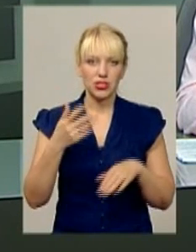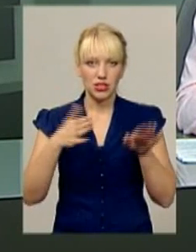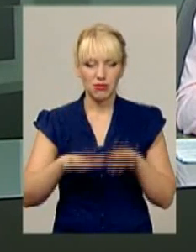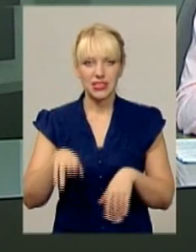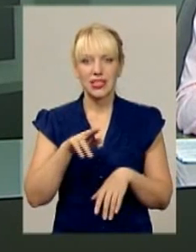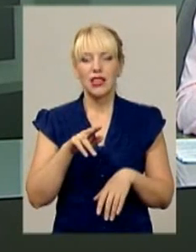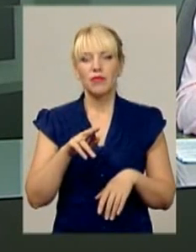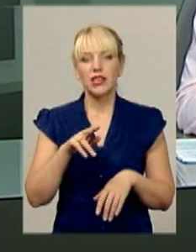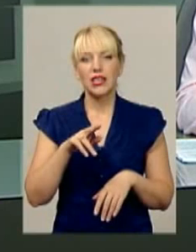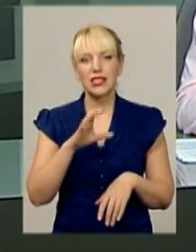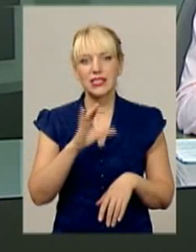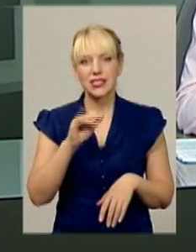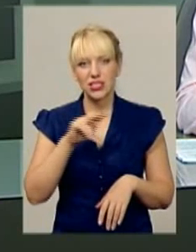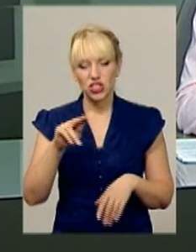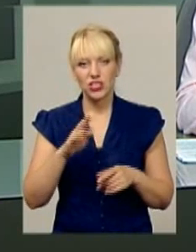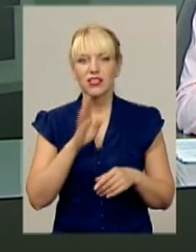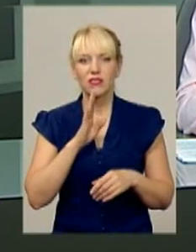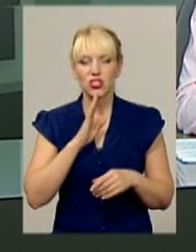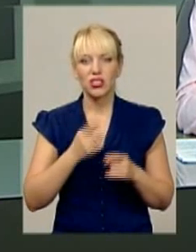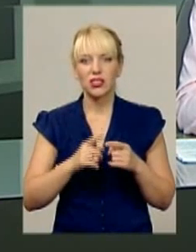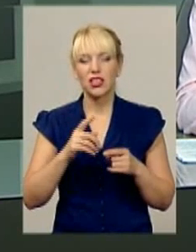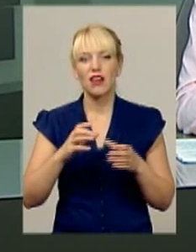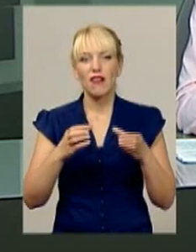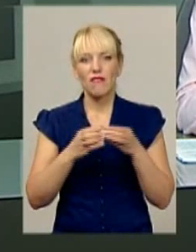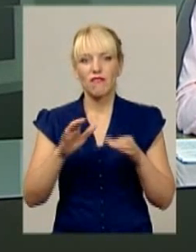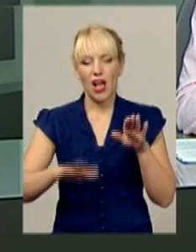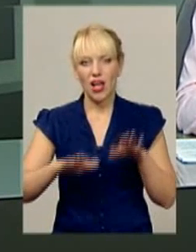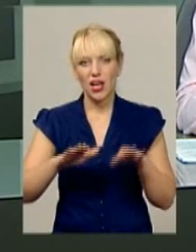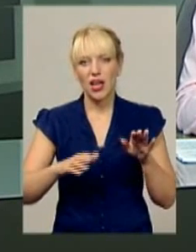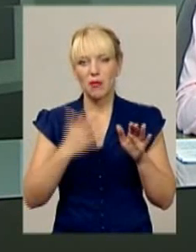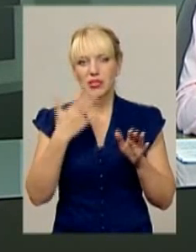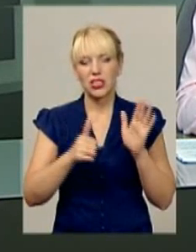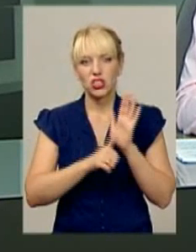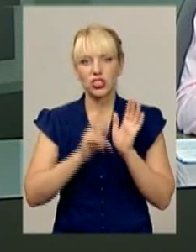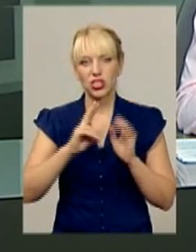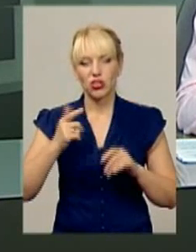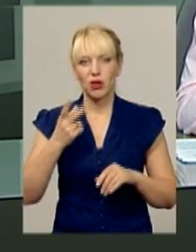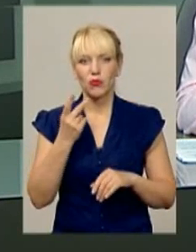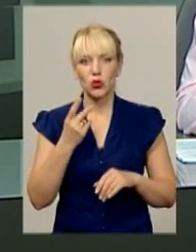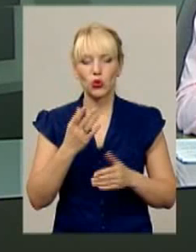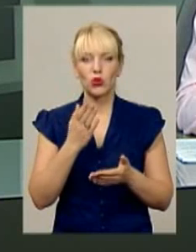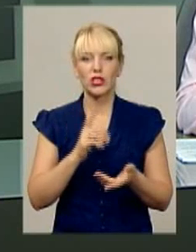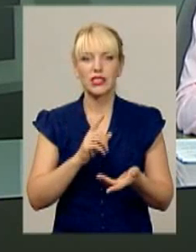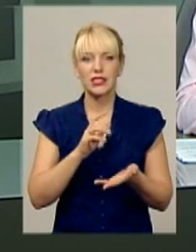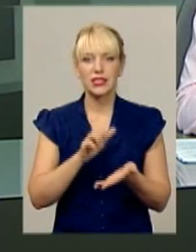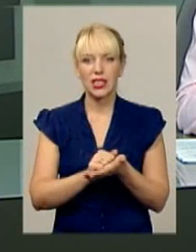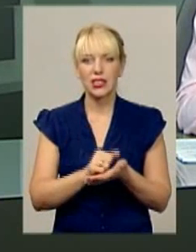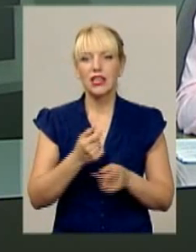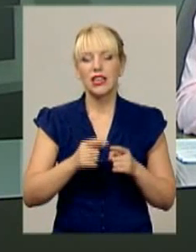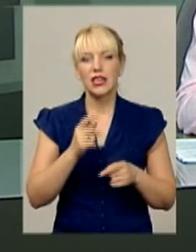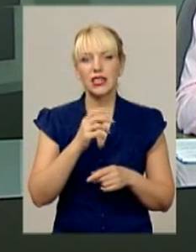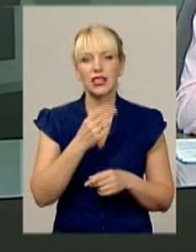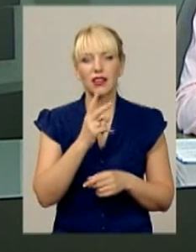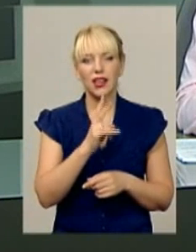Дарина Сич. Їй не було рівних серед дівчат вагової категорії до 56 кілограмів. Другою стала Христина Шостацька